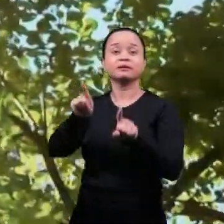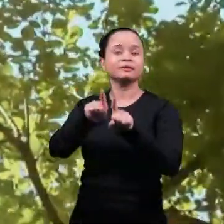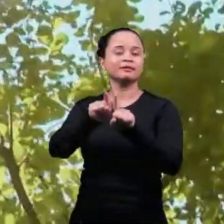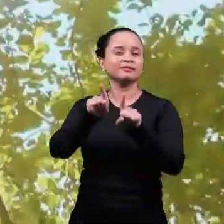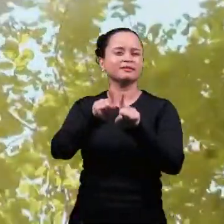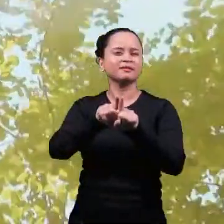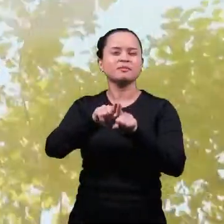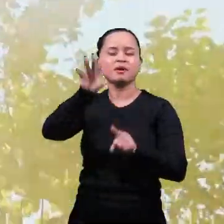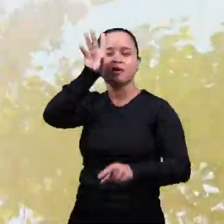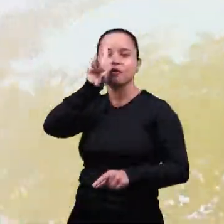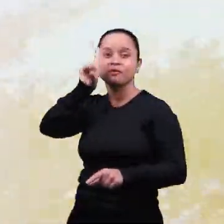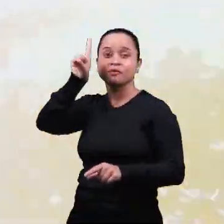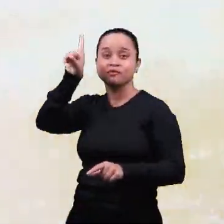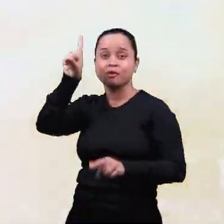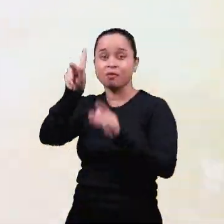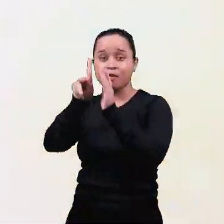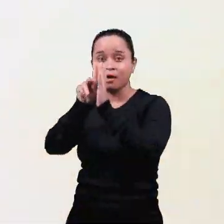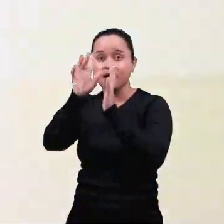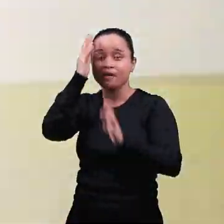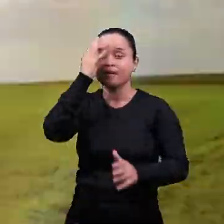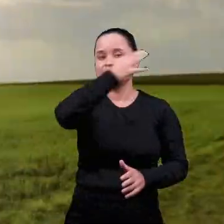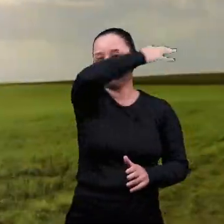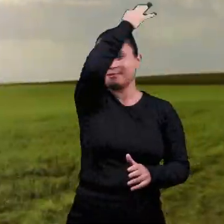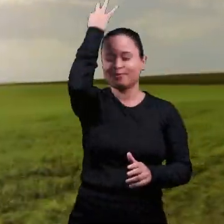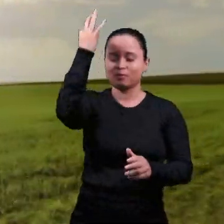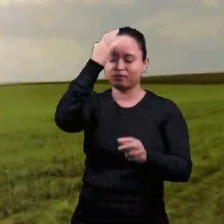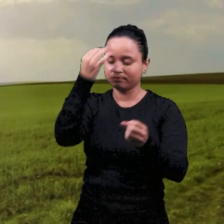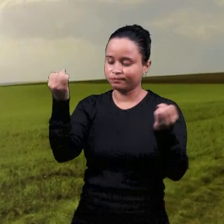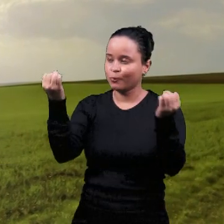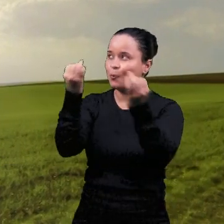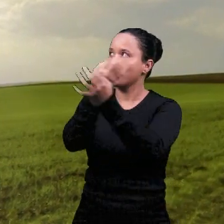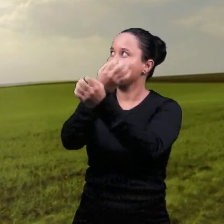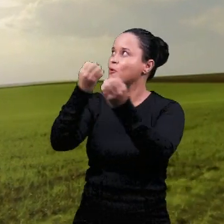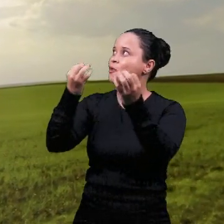воздайте славу.